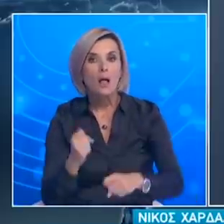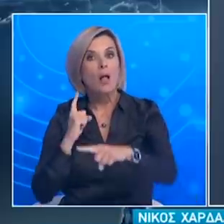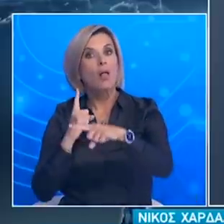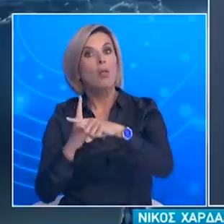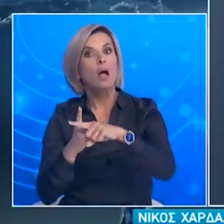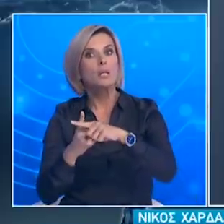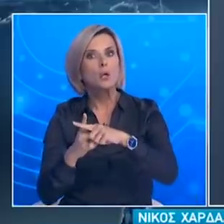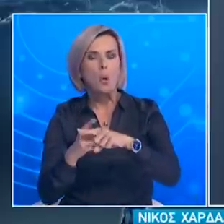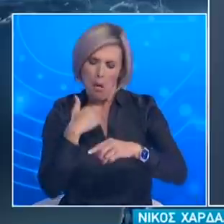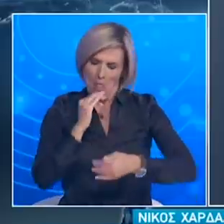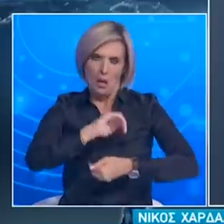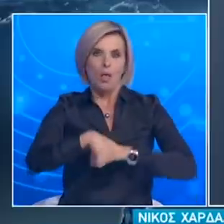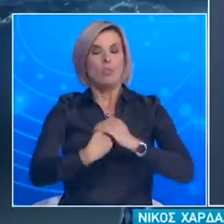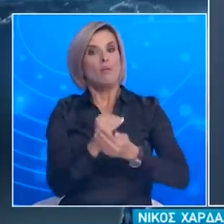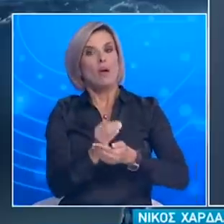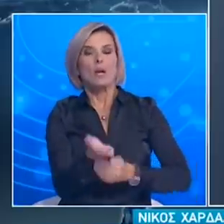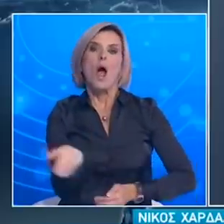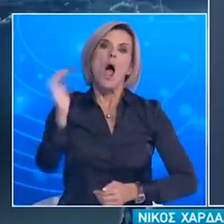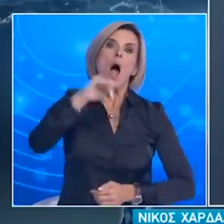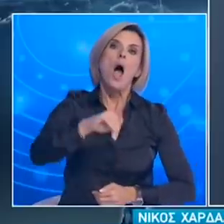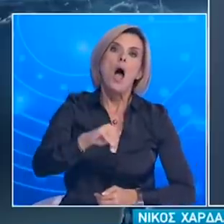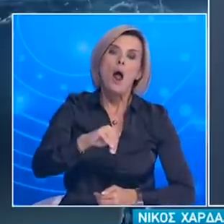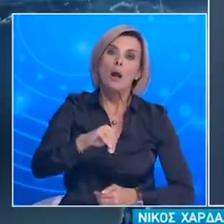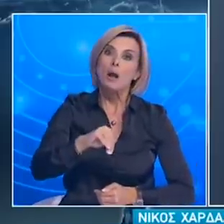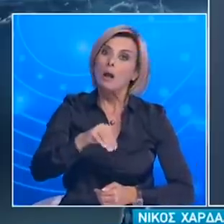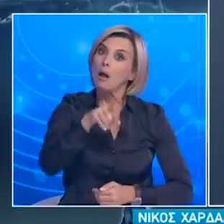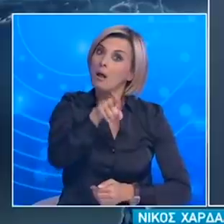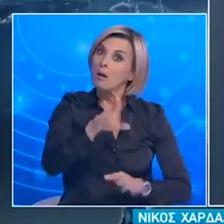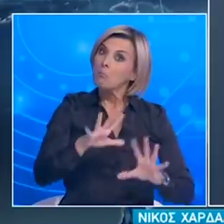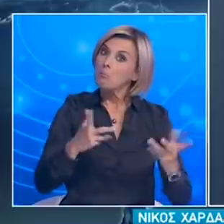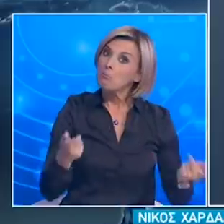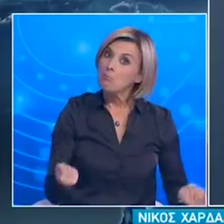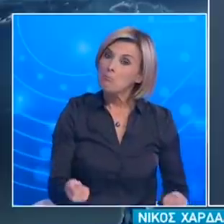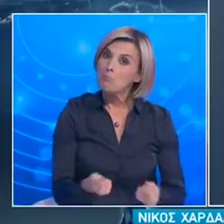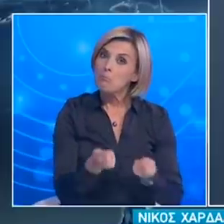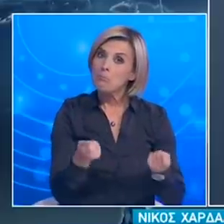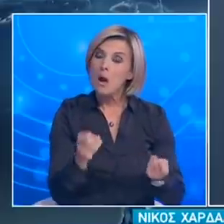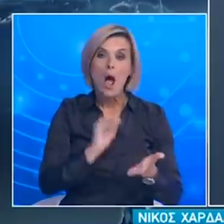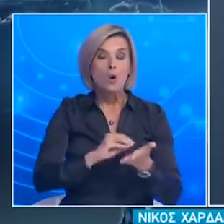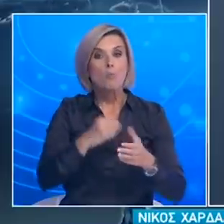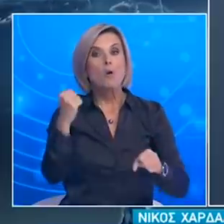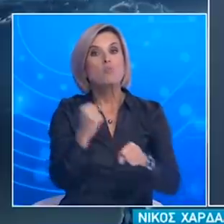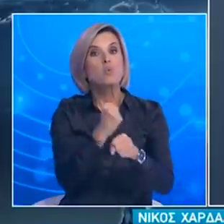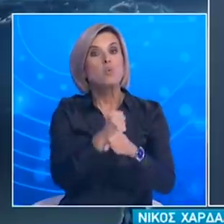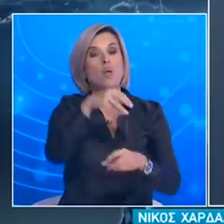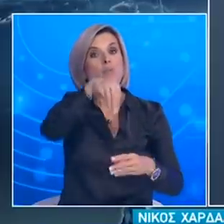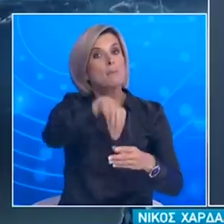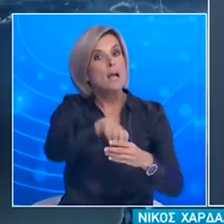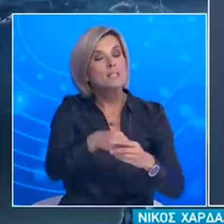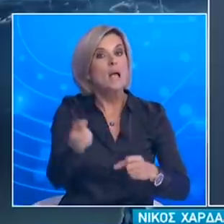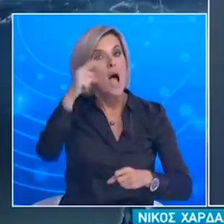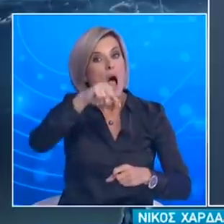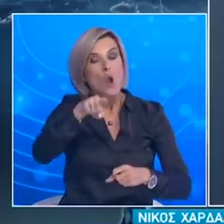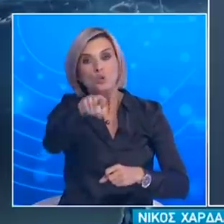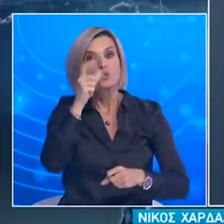εκπέρα και οι επαγγελματίες ότι είναι θετικοί πολλοί δεν μάλλον που στη συγκεκριμένη εργασία υπήρχαν πολλές θέσεις και ο